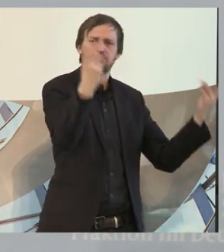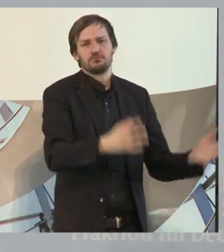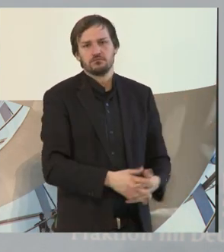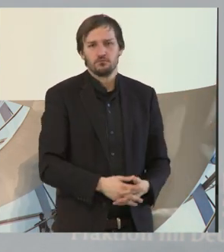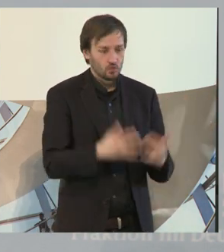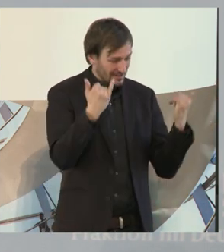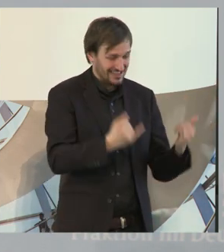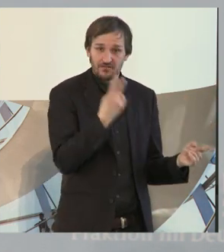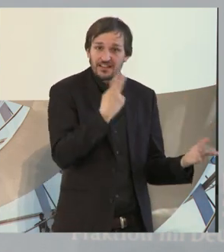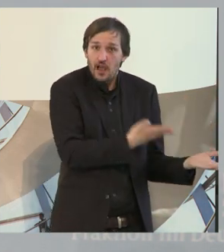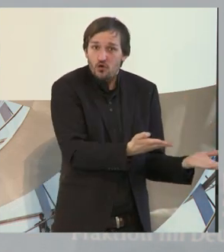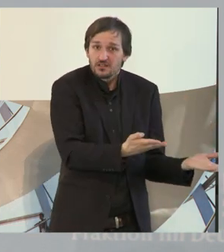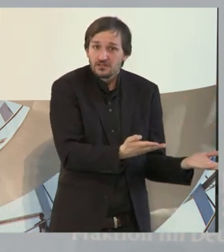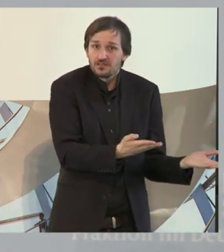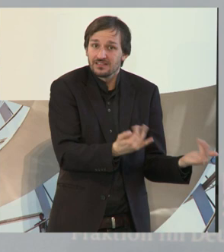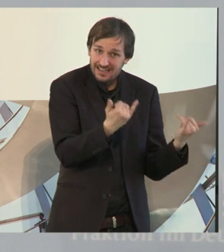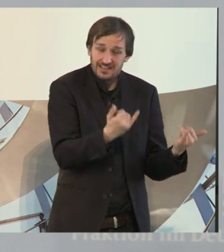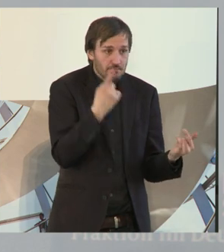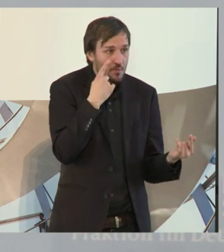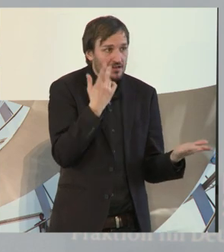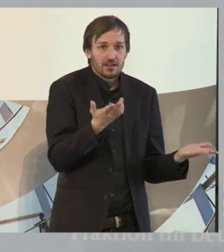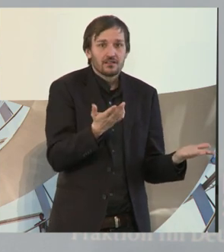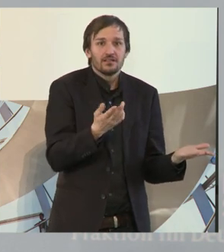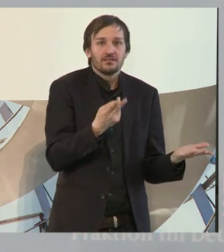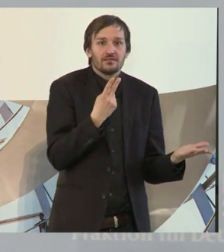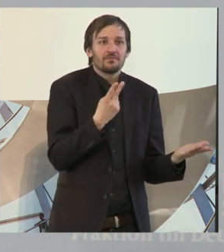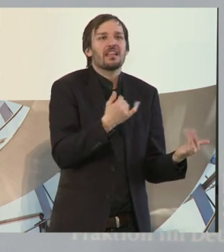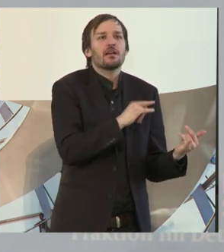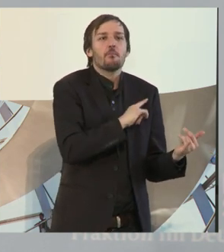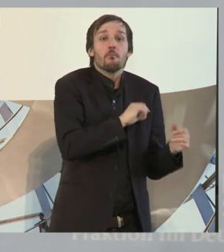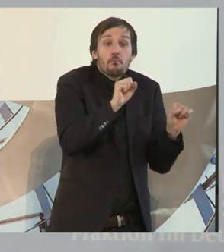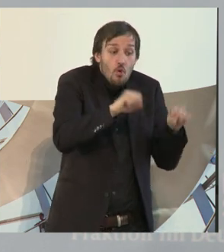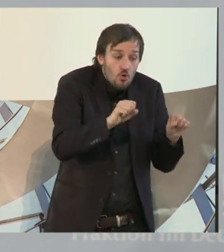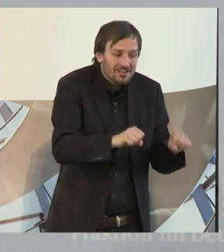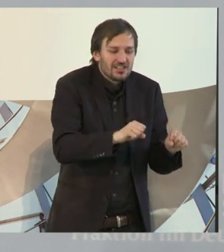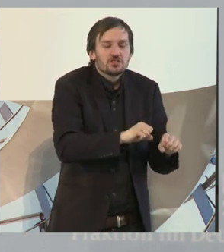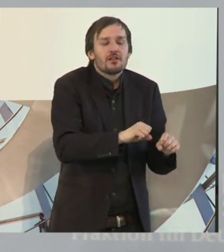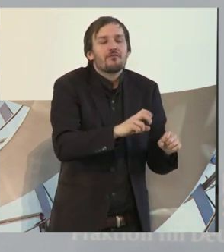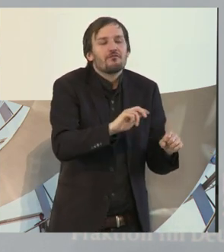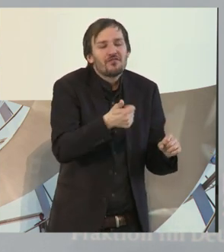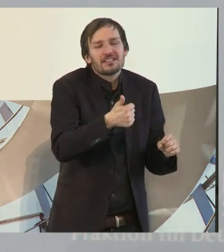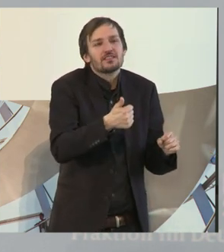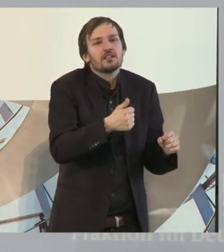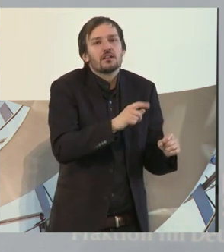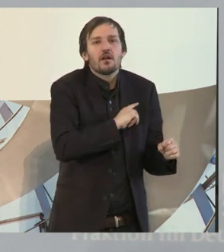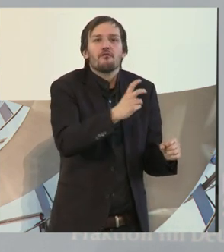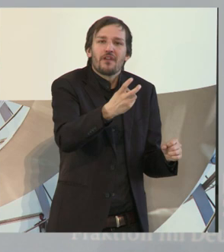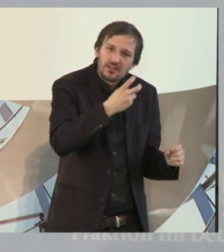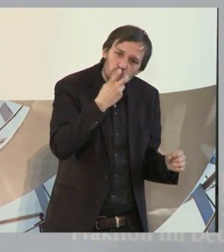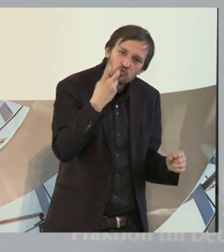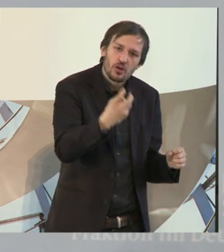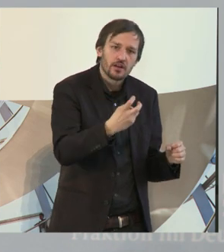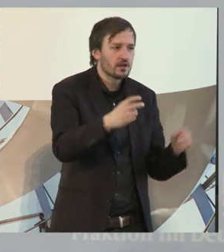wir inzwischen so weit sind, dass wir, soweit es möglich ist, in klassischer Weise dort